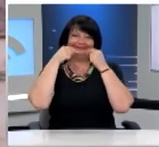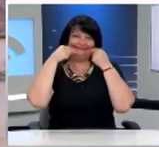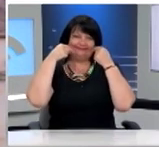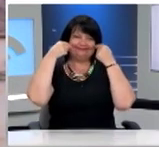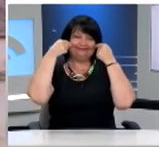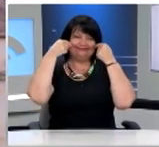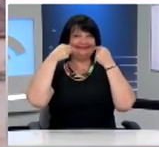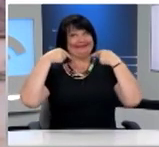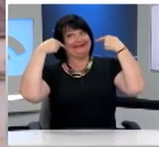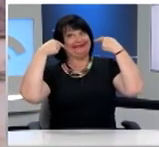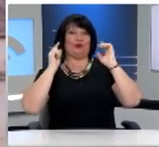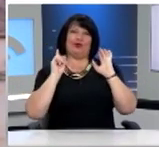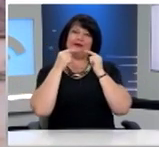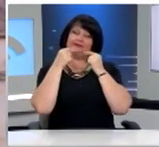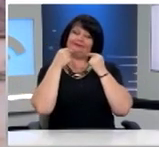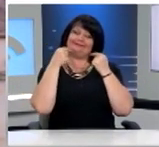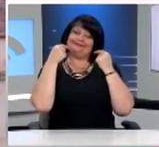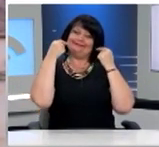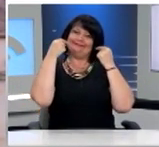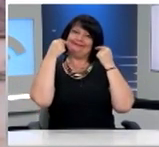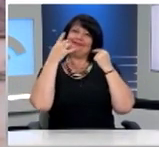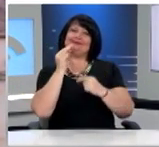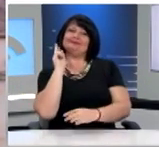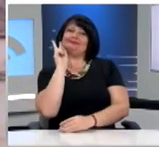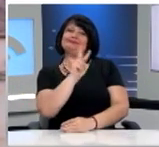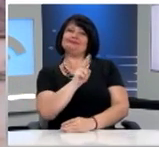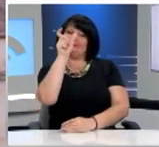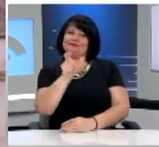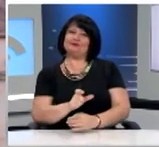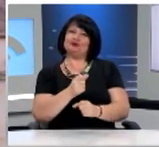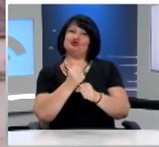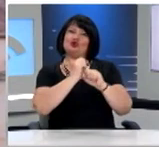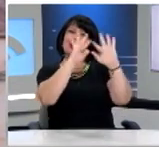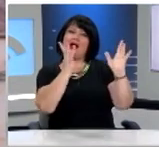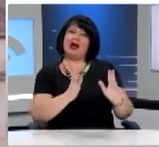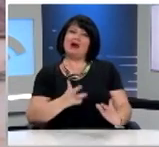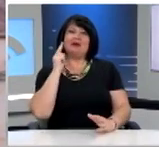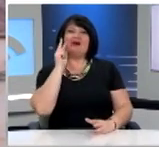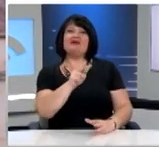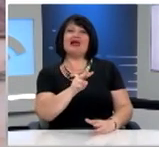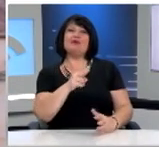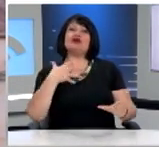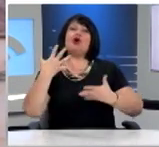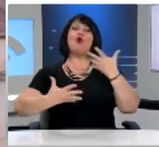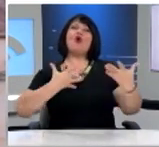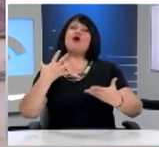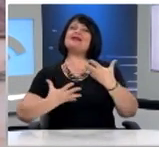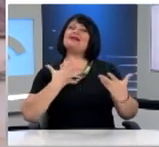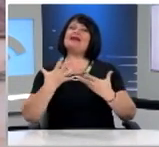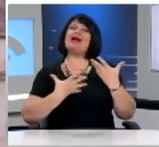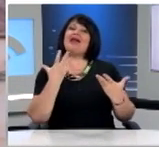συγκρατημένο Είναι γιατί αντικρίζει αυτός ο έφηβος Τη γοητεία της ευθύνης Τη